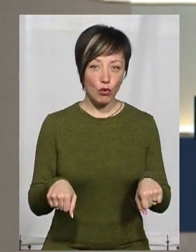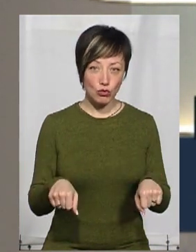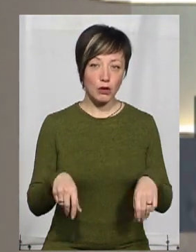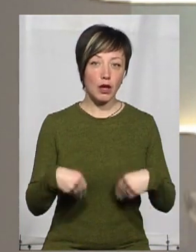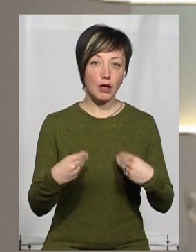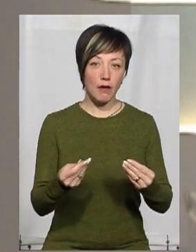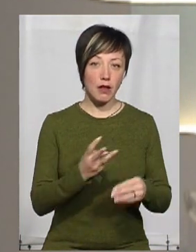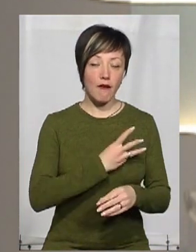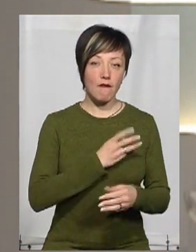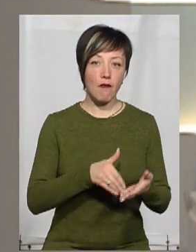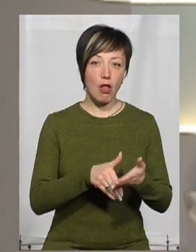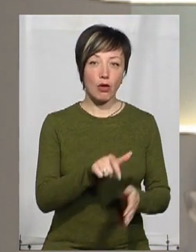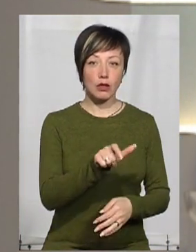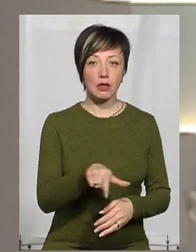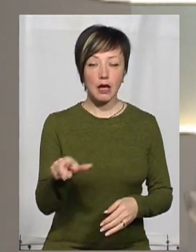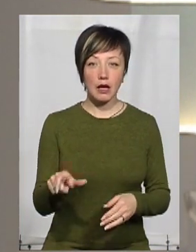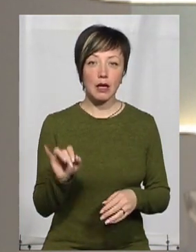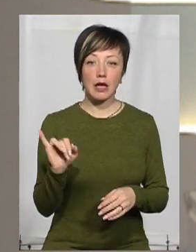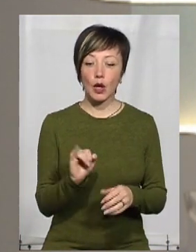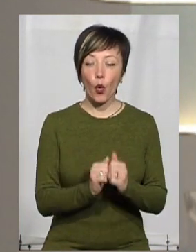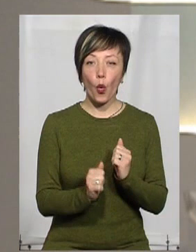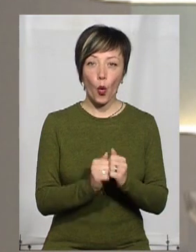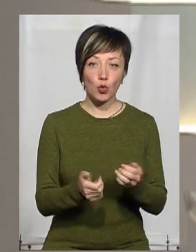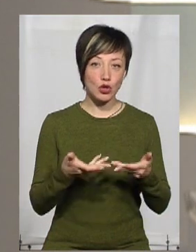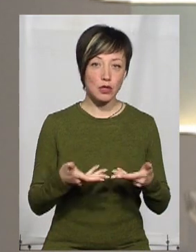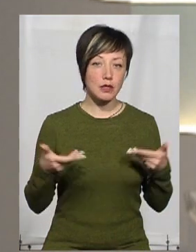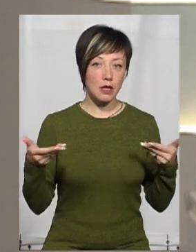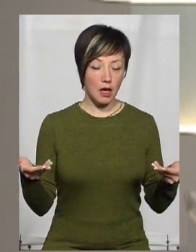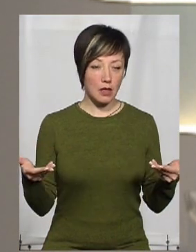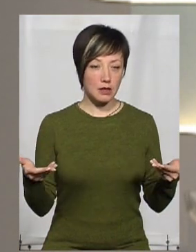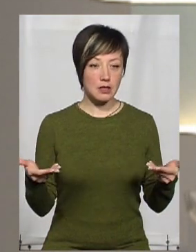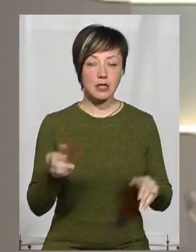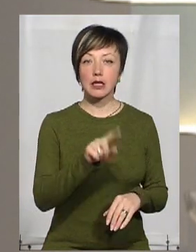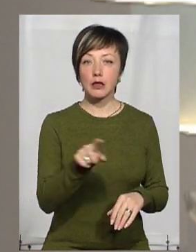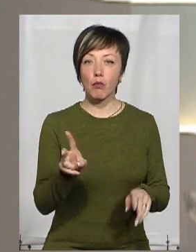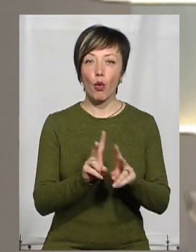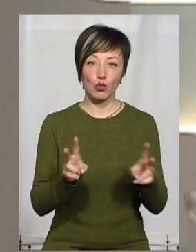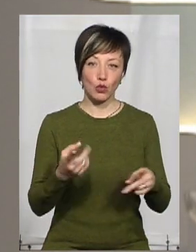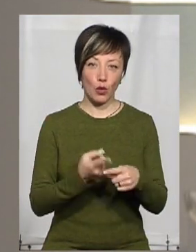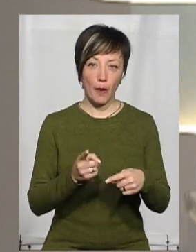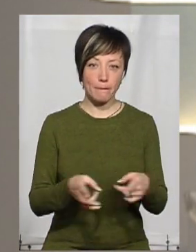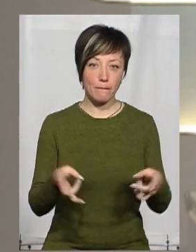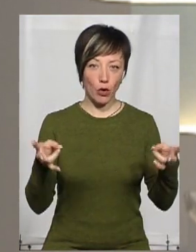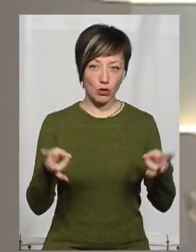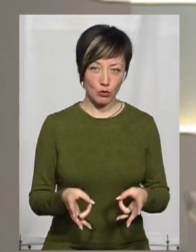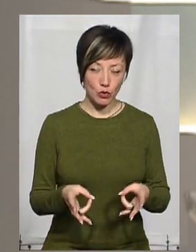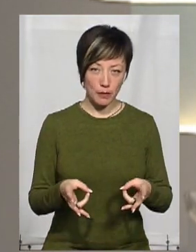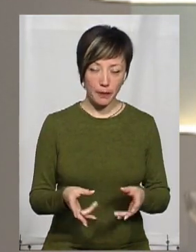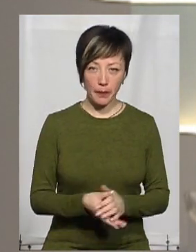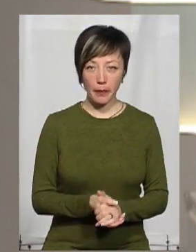надавати волонтери, та, зрештою, і кожен з нас тим, хто її потребує наразі.